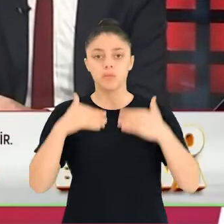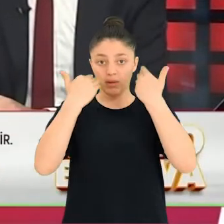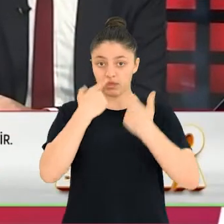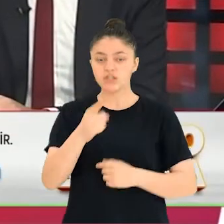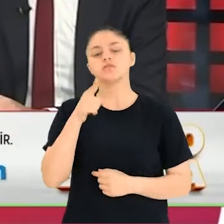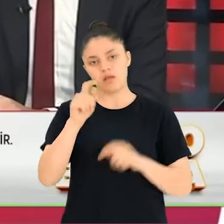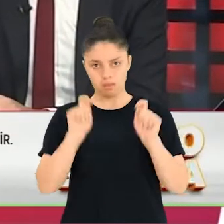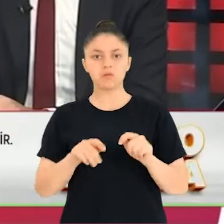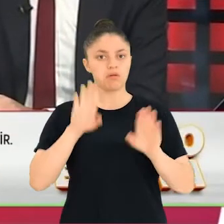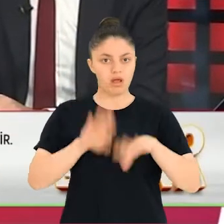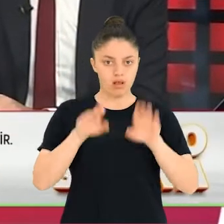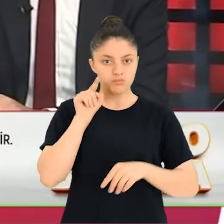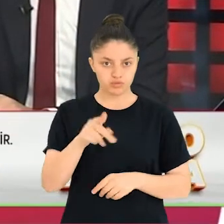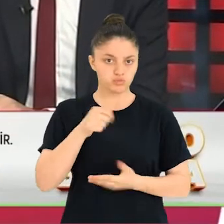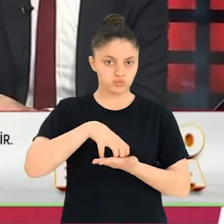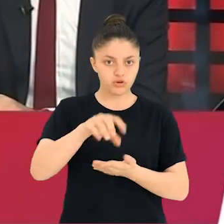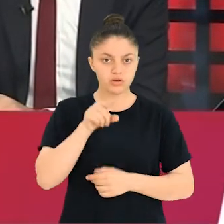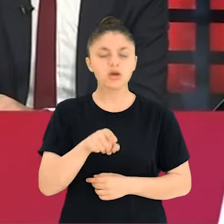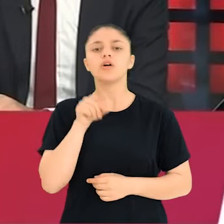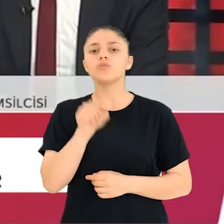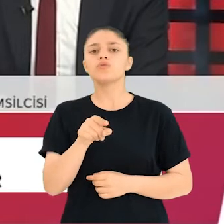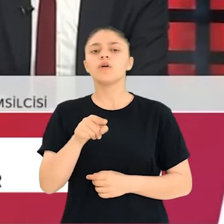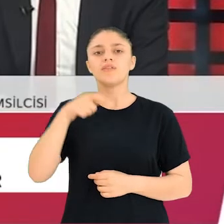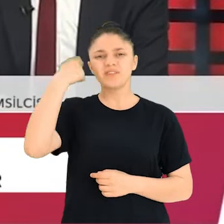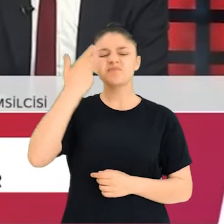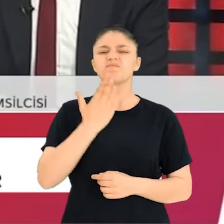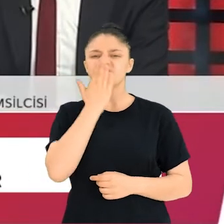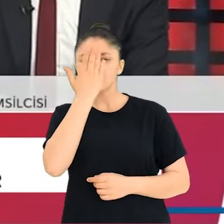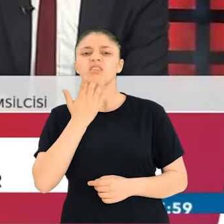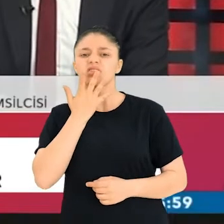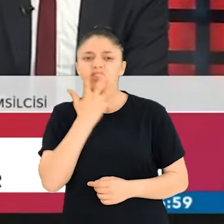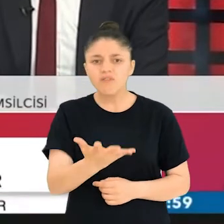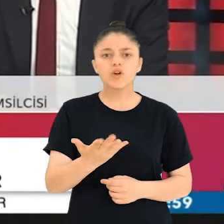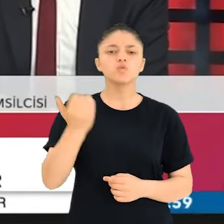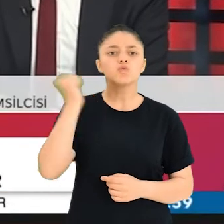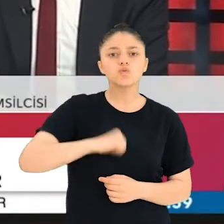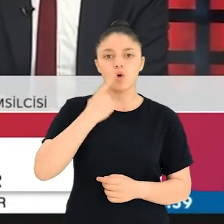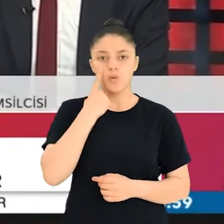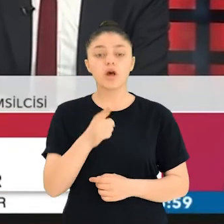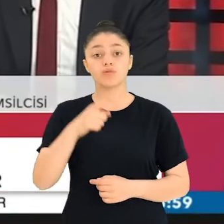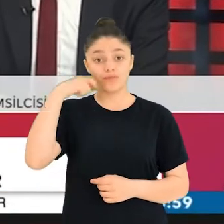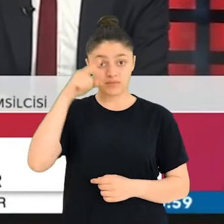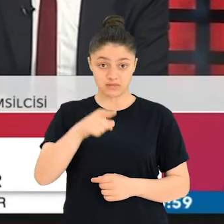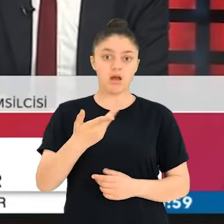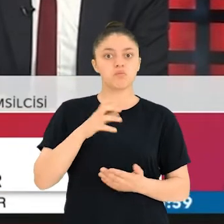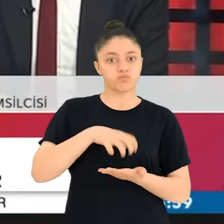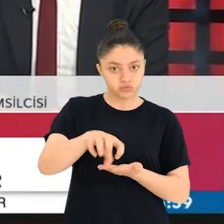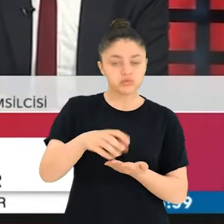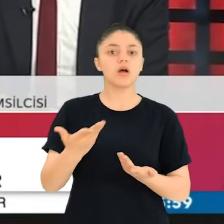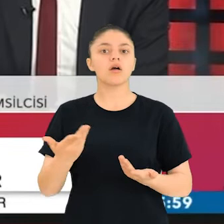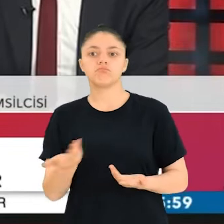Yargı diyecek ki sen fonladın kardeşim bu filmi. Bu film kin, nefret ve düşmanlık üzerine oluşturulmuş bir film. Eğer bu filmi sen